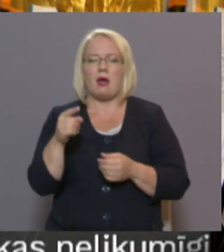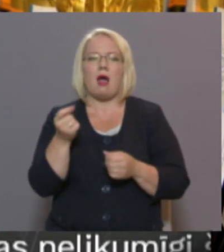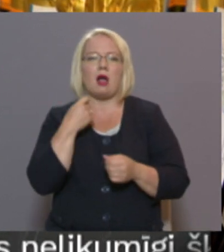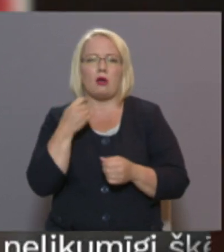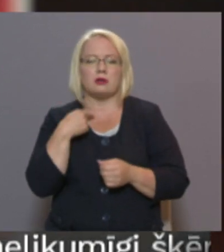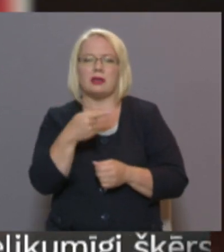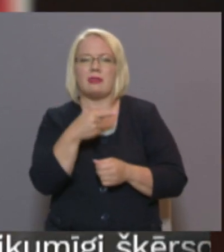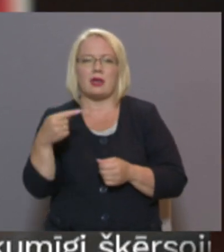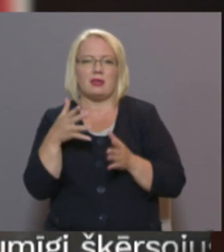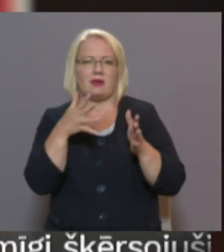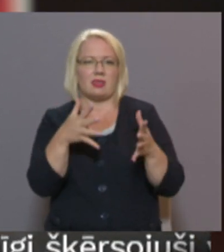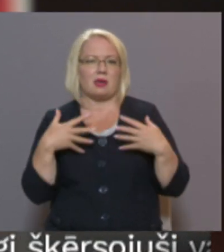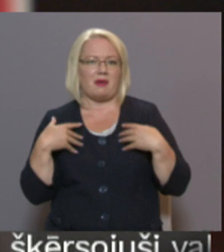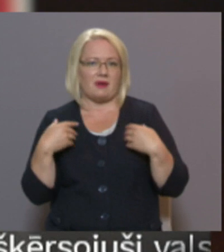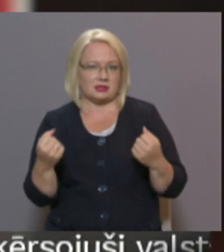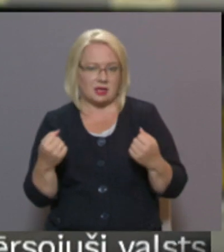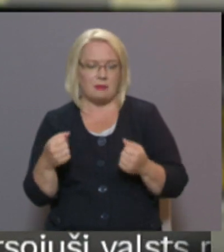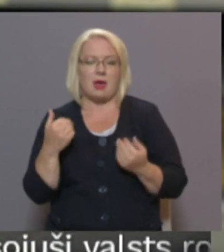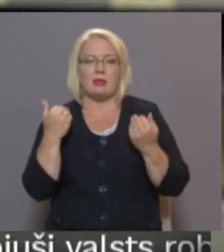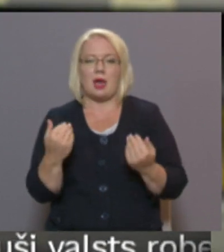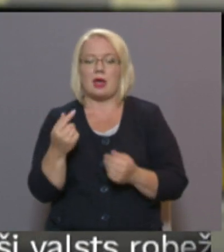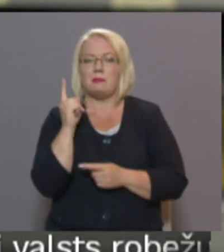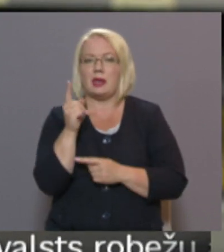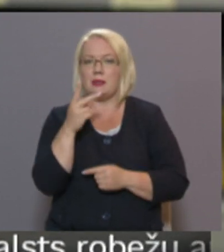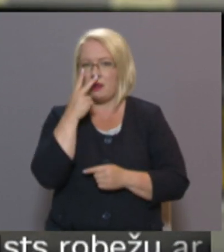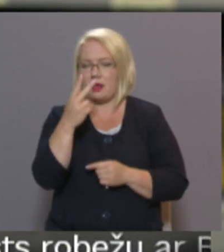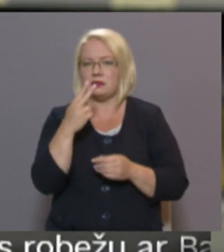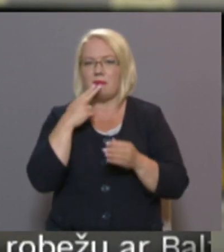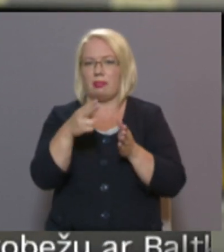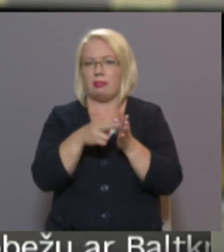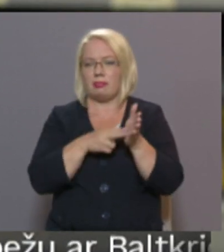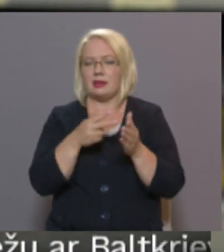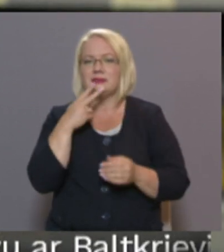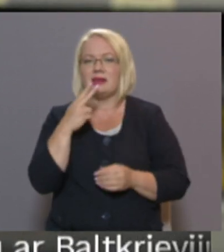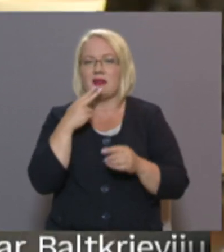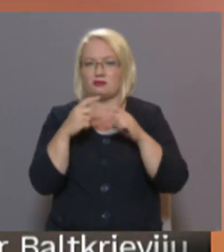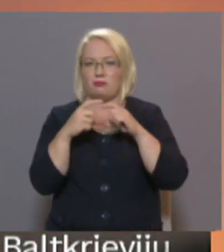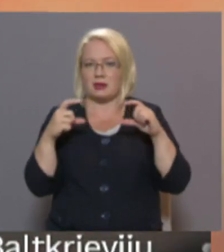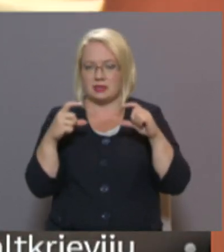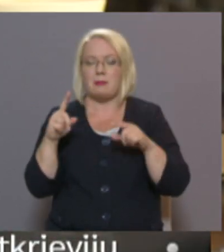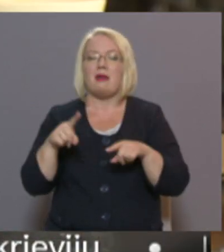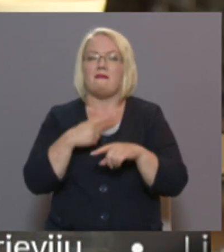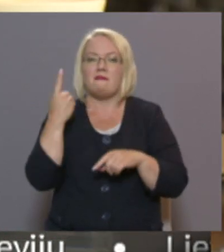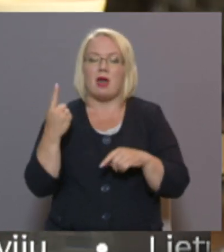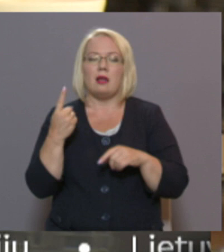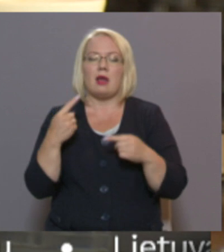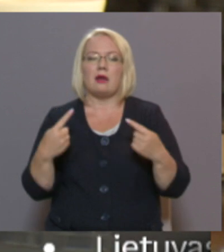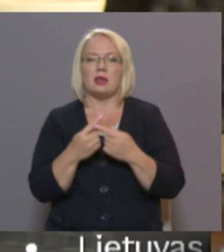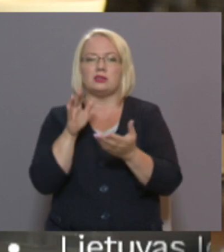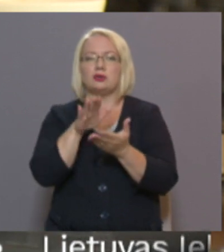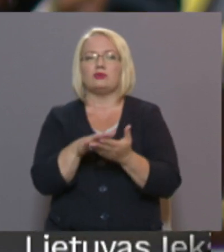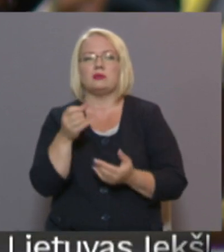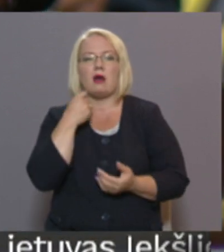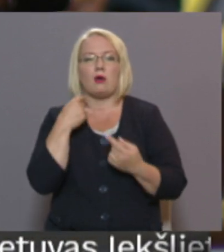ietekmē veselību. Šādus brīdinājumus tagad var redzēt uz cigarešu paciņām. Vēl virkni piedāvāto ierobežojumu attiecas uz alkoholu